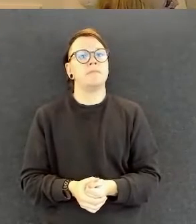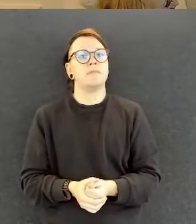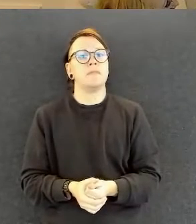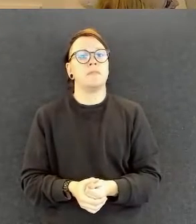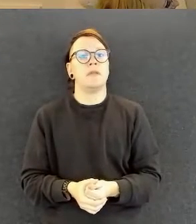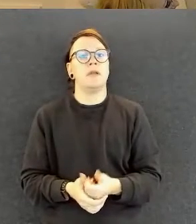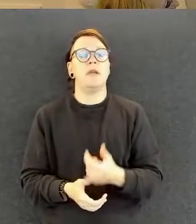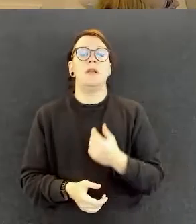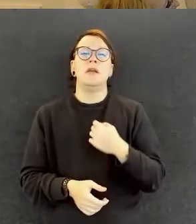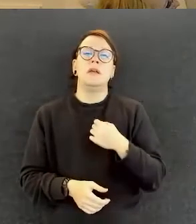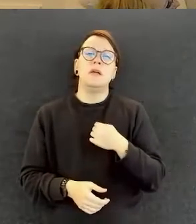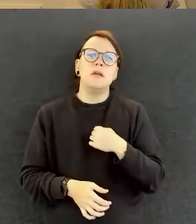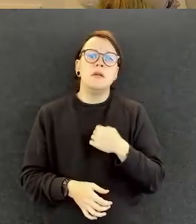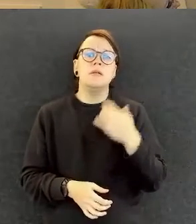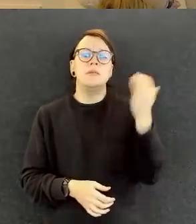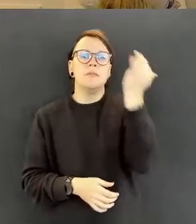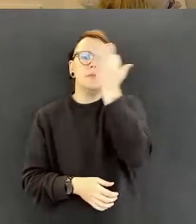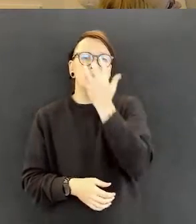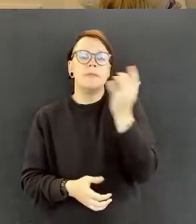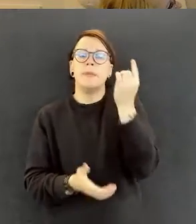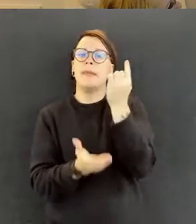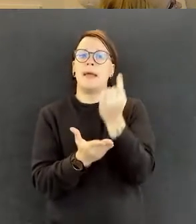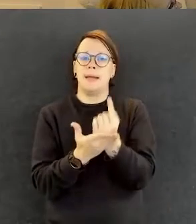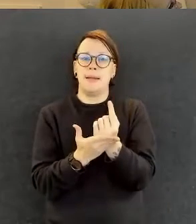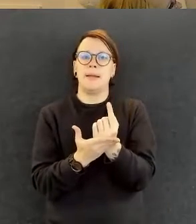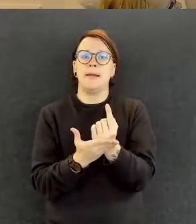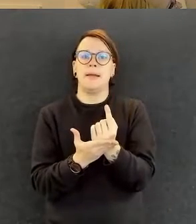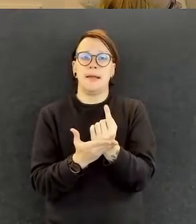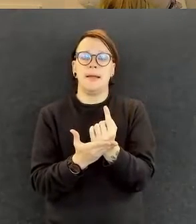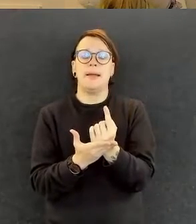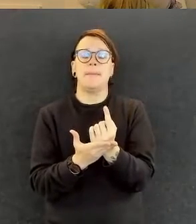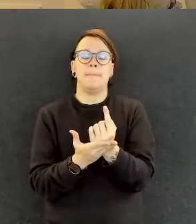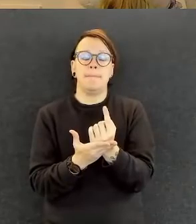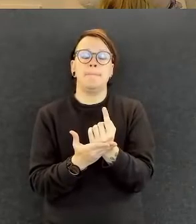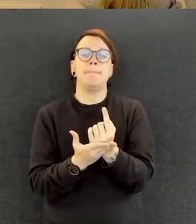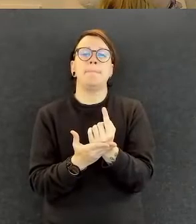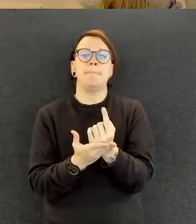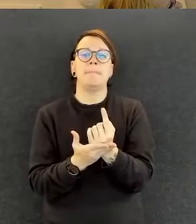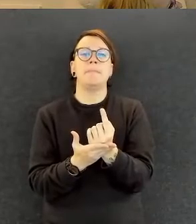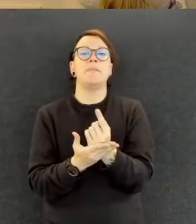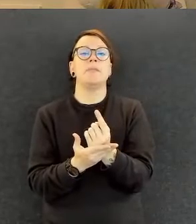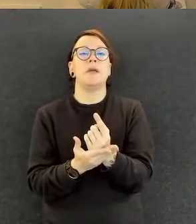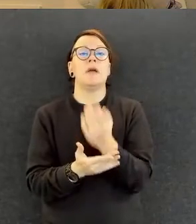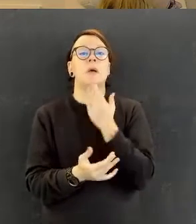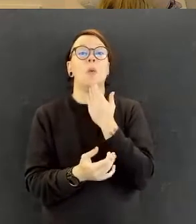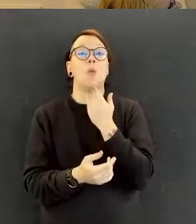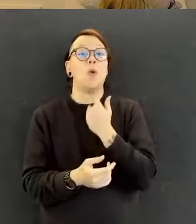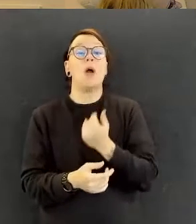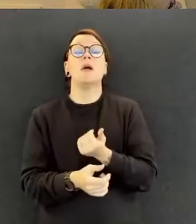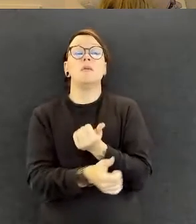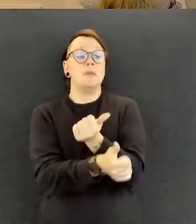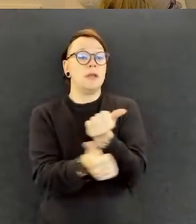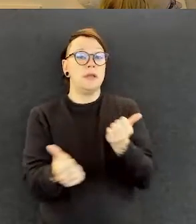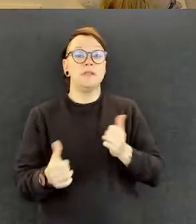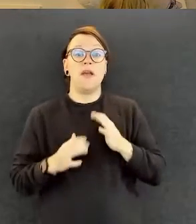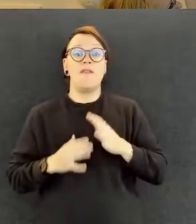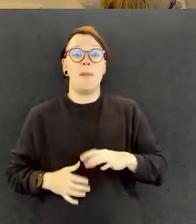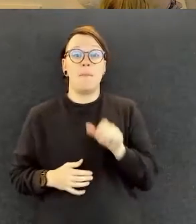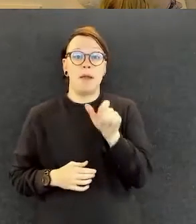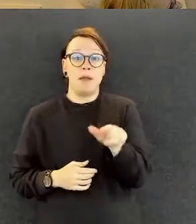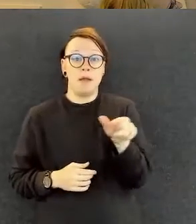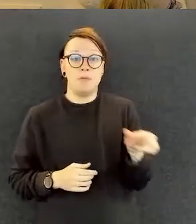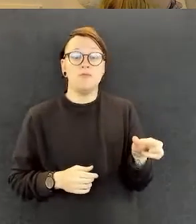ne, jotka ovat itse vammaisia, pystyvät